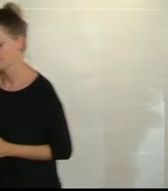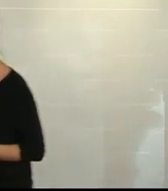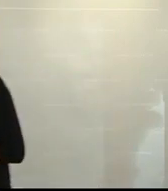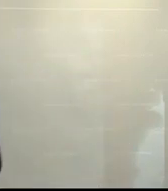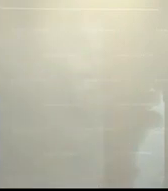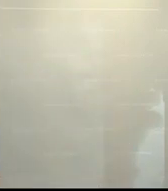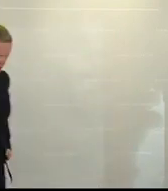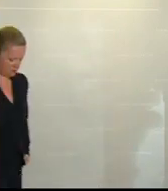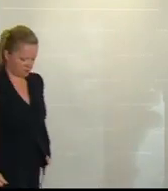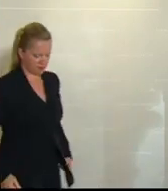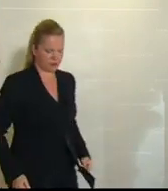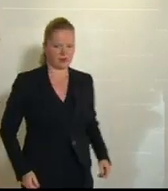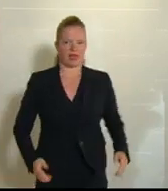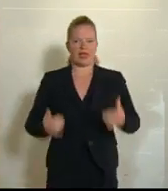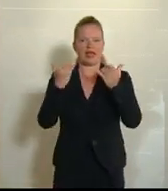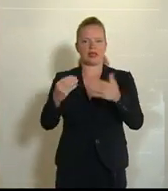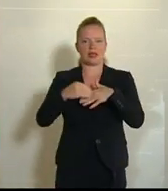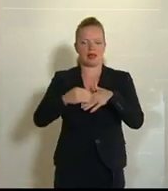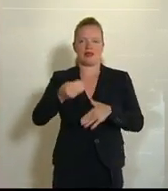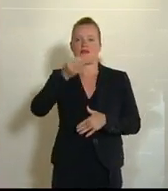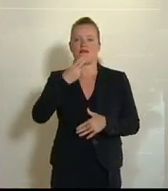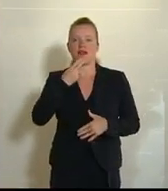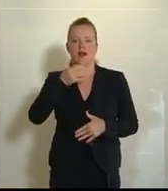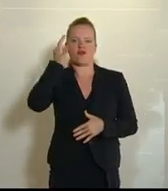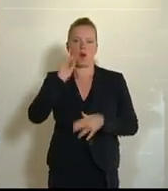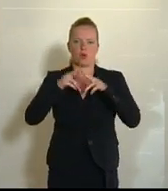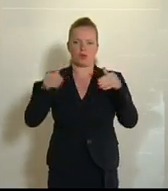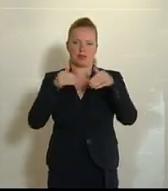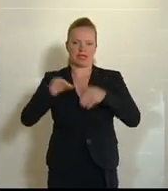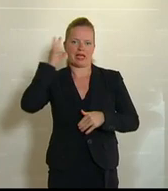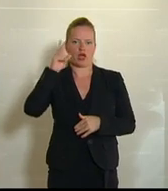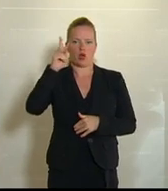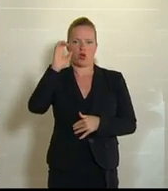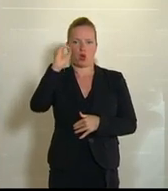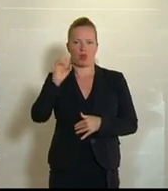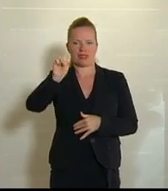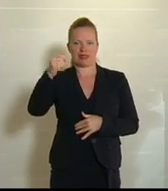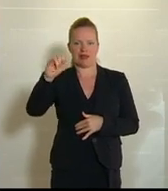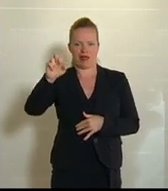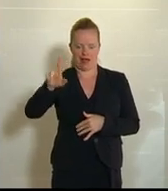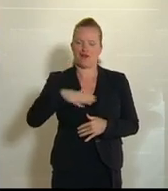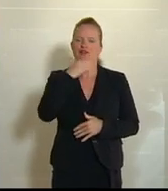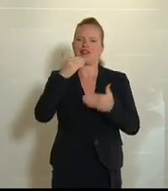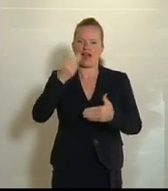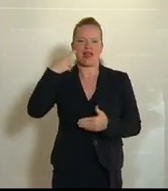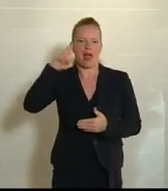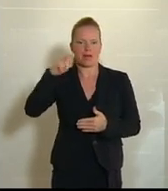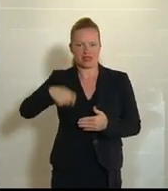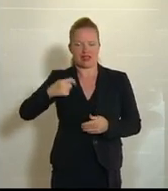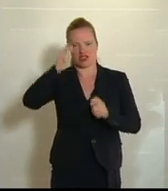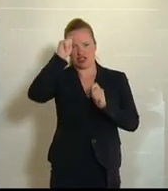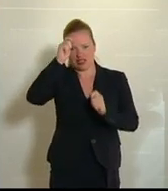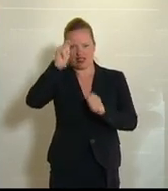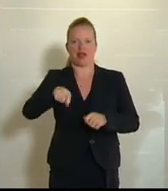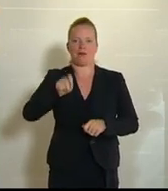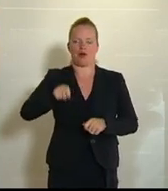Und das Schlusswort hat die Bundesministerin Elisabeth Göstinger. Sie ist ja auch für die Telekommunikation verantwortlich. Vielen Herren Abgeordnete. Wir